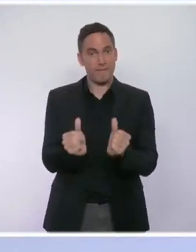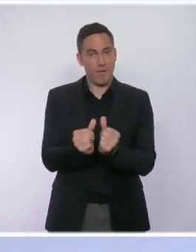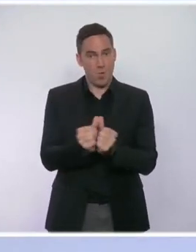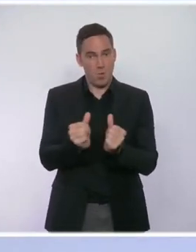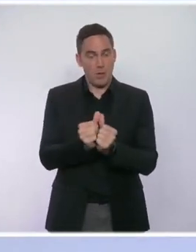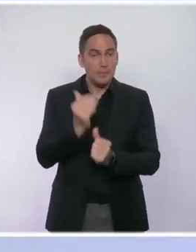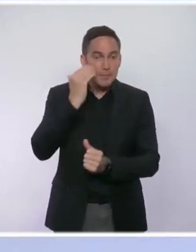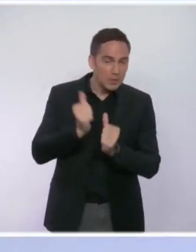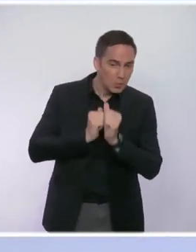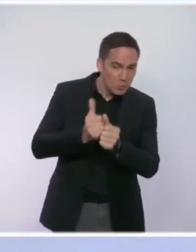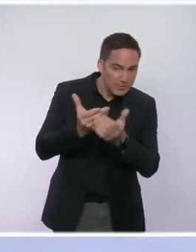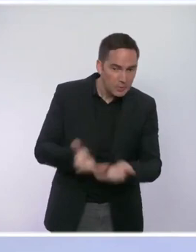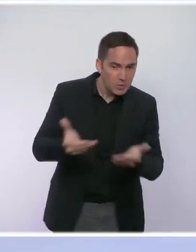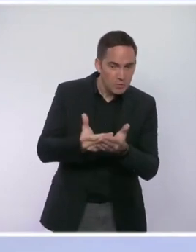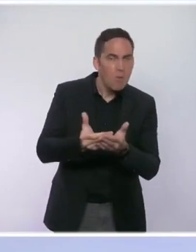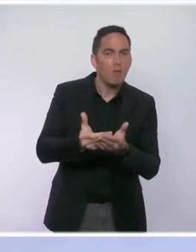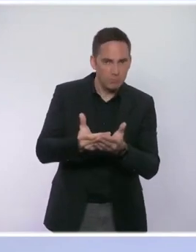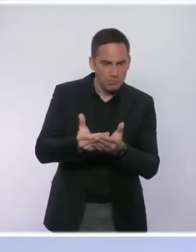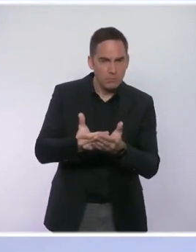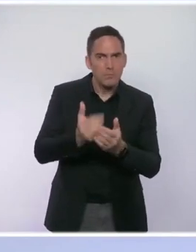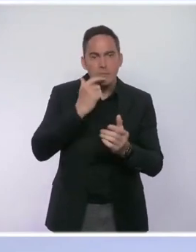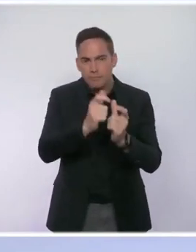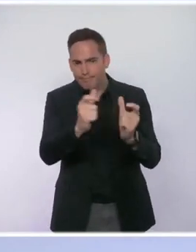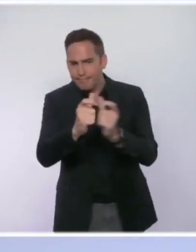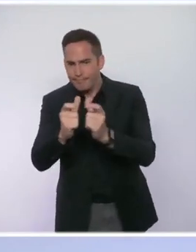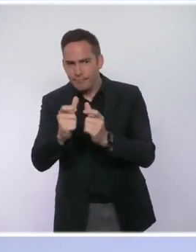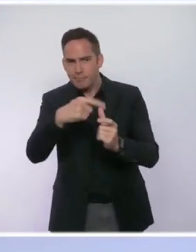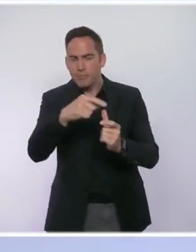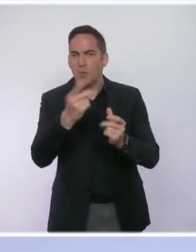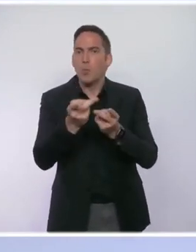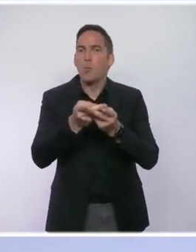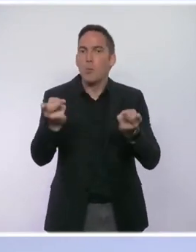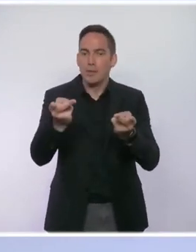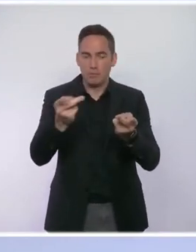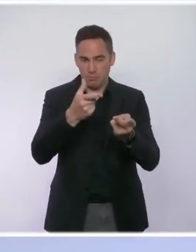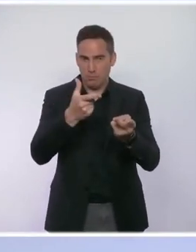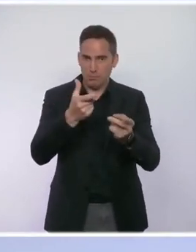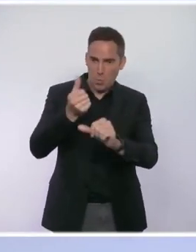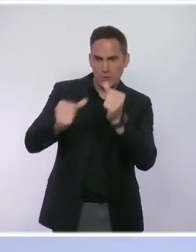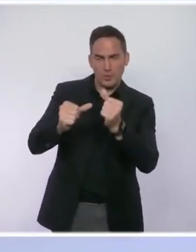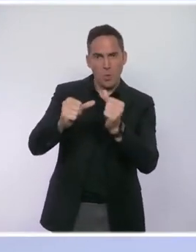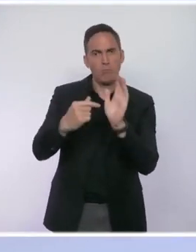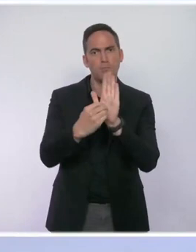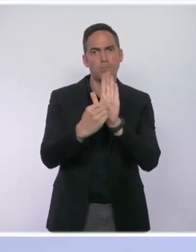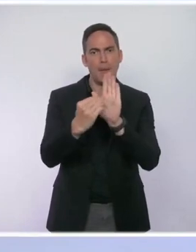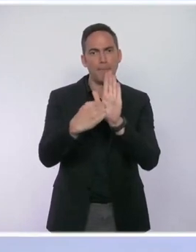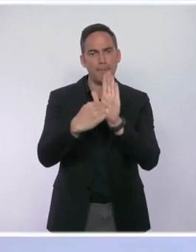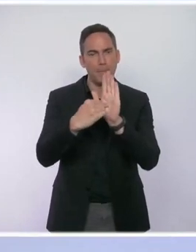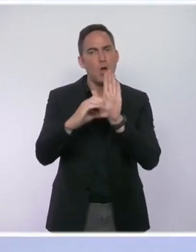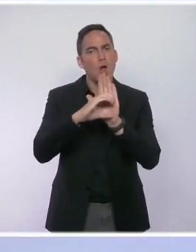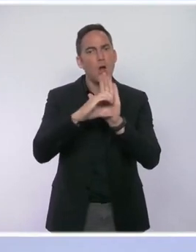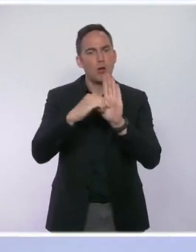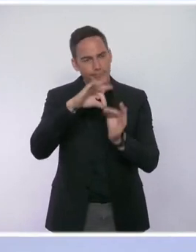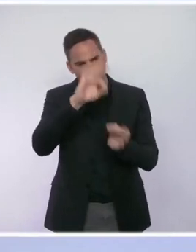c'est nécessaire, encadrer l'activité des établissements recevant du public et exiger le pass sanitaire. Ce que prévoit ce texte,